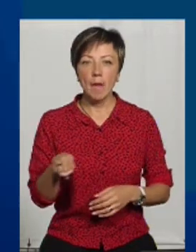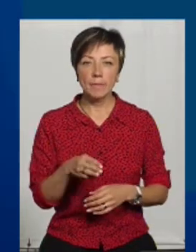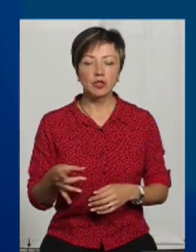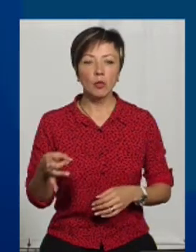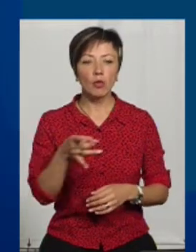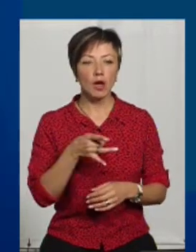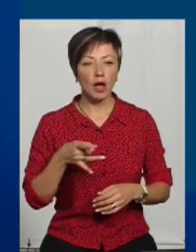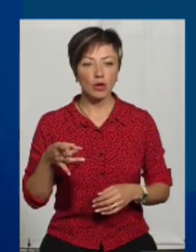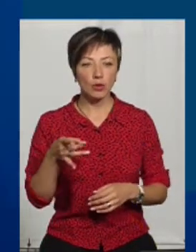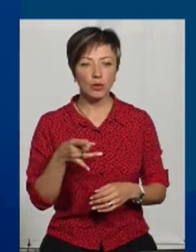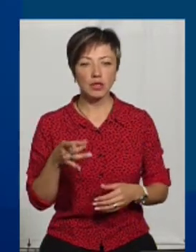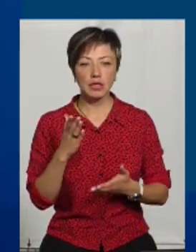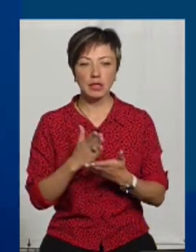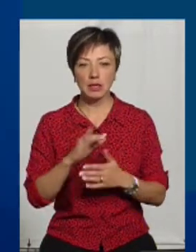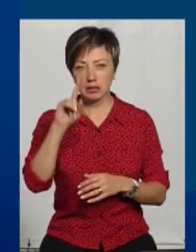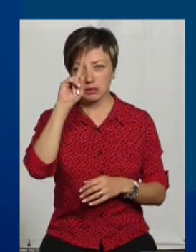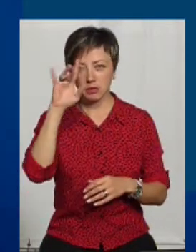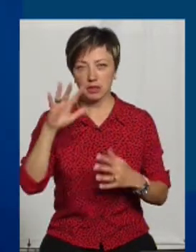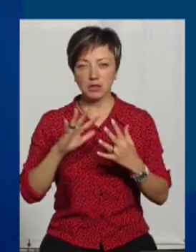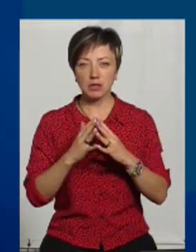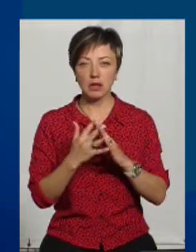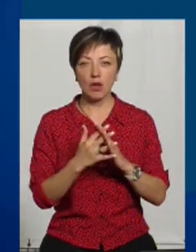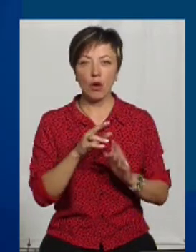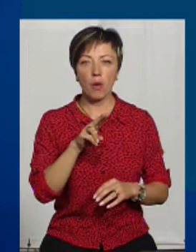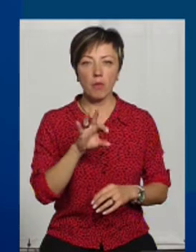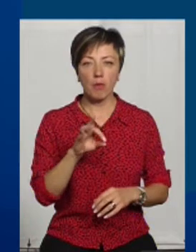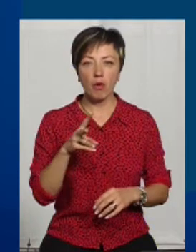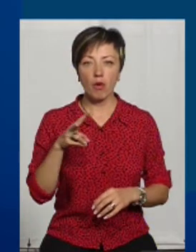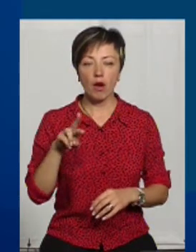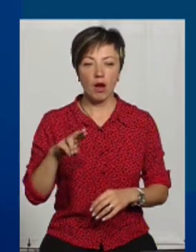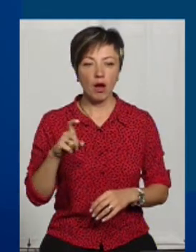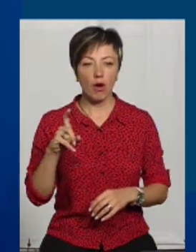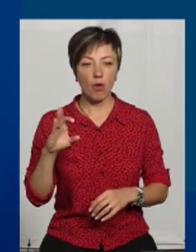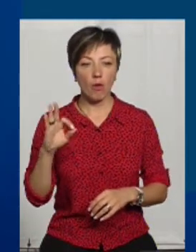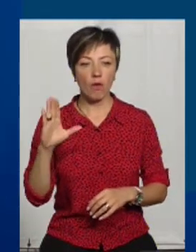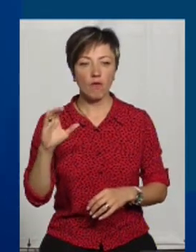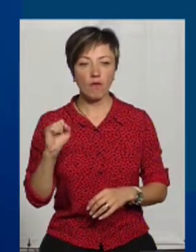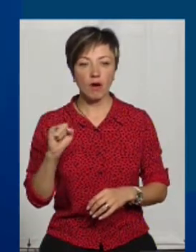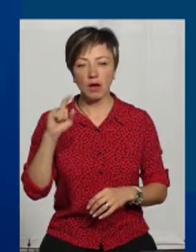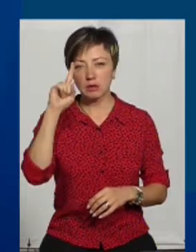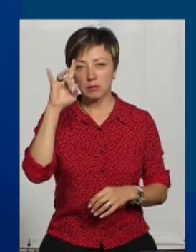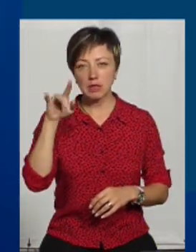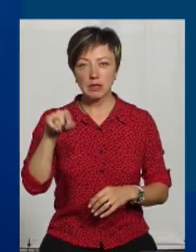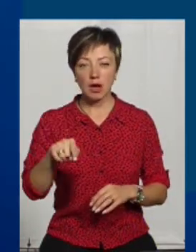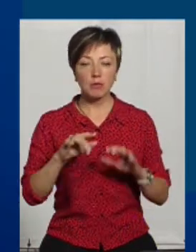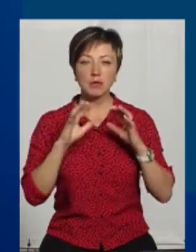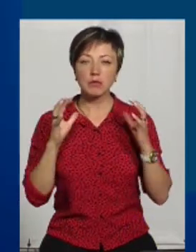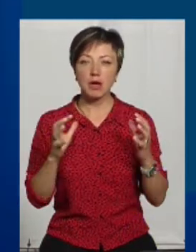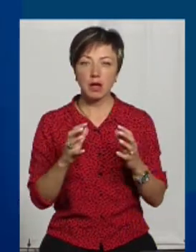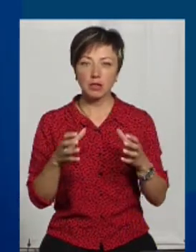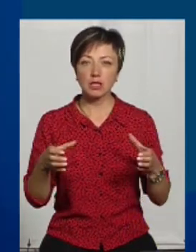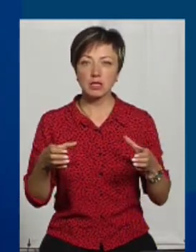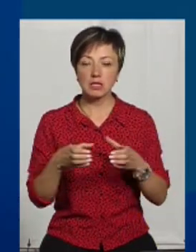є таке знамените село Поляхова. Воно знамените тим, що там збережене як стадо